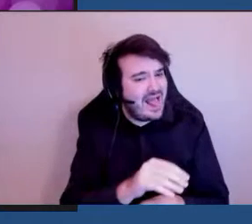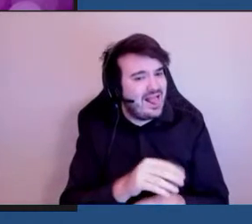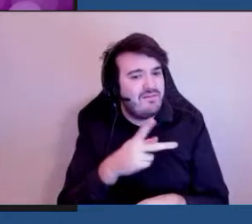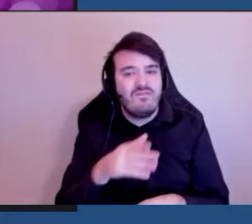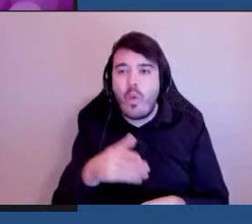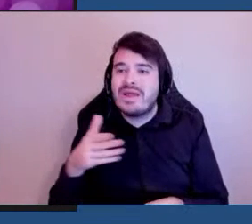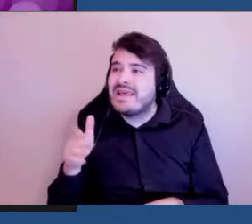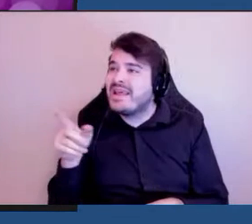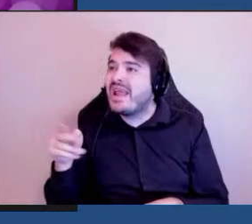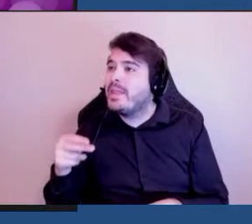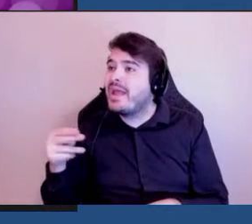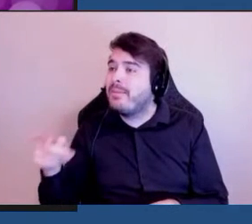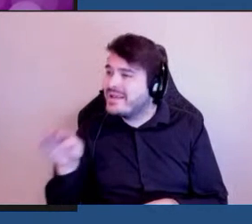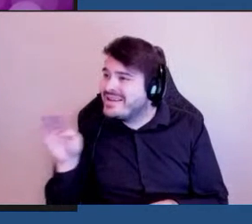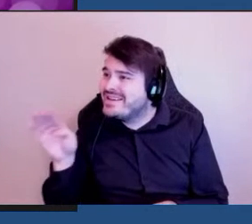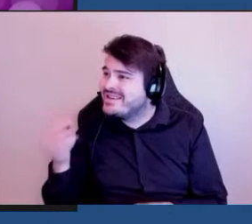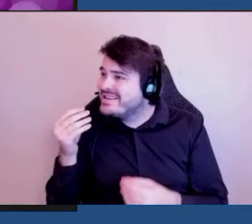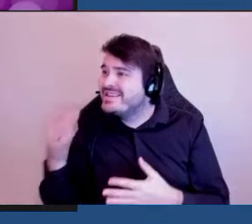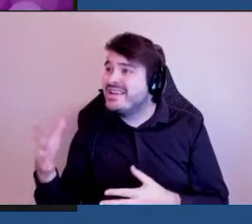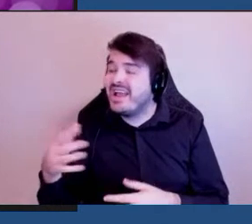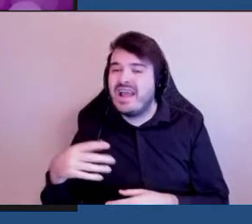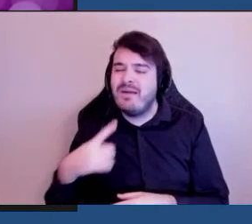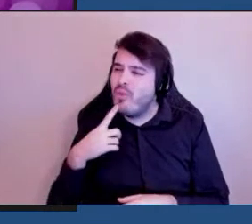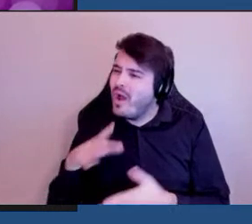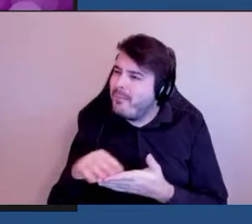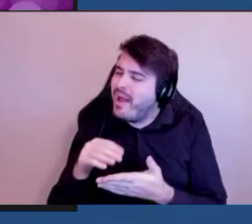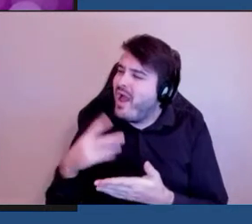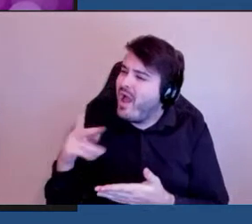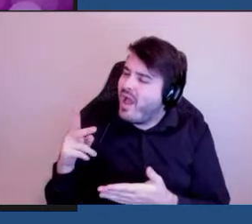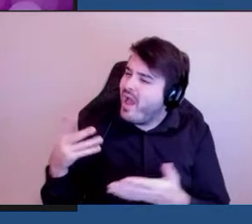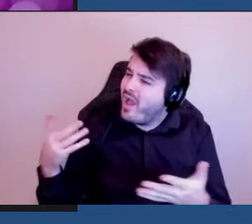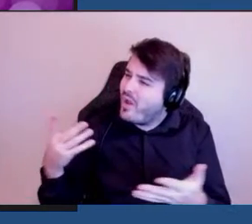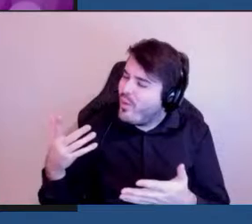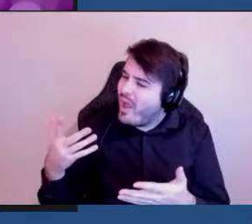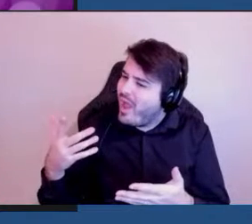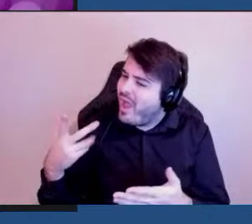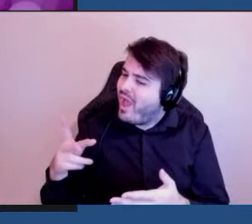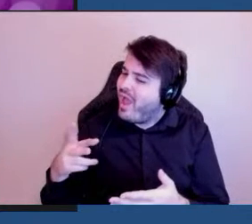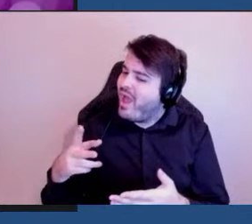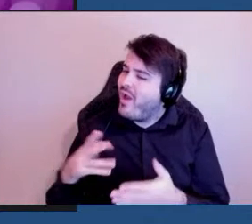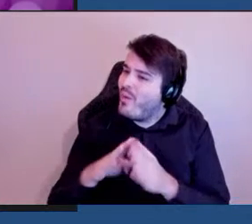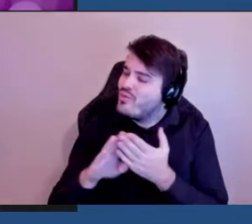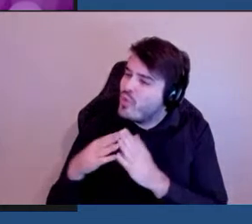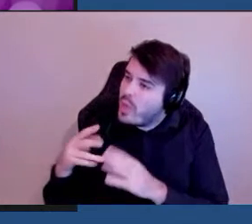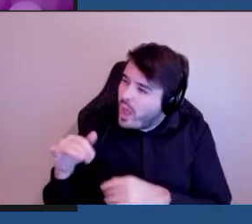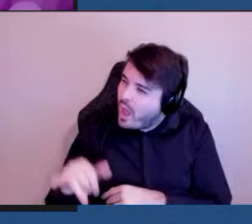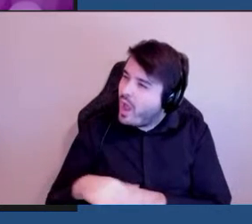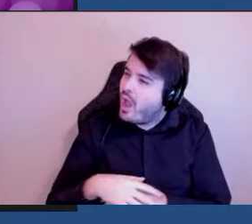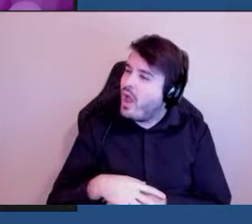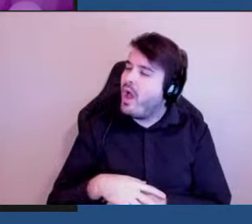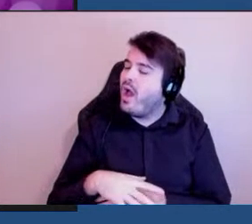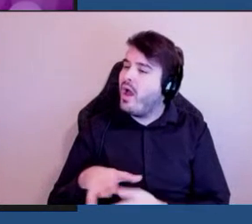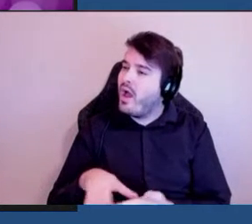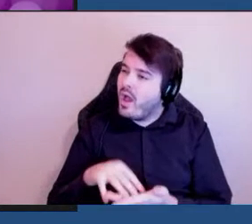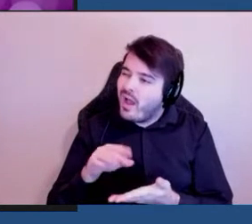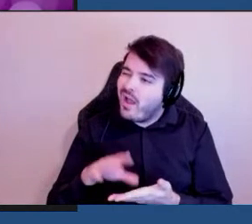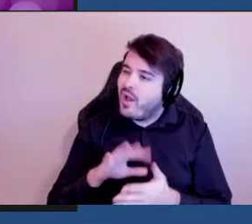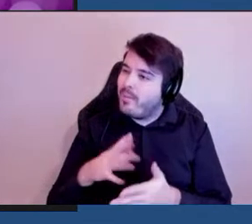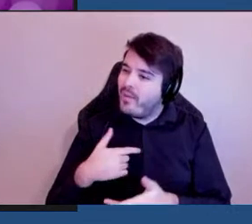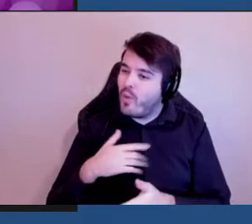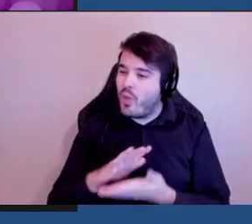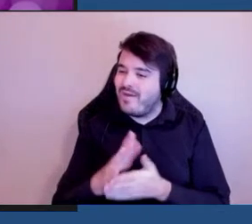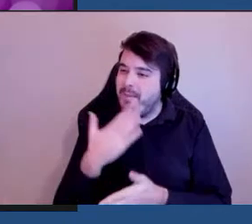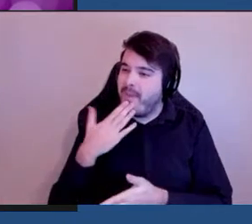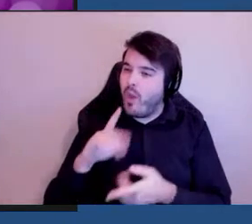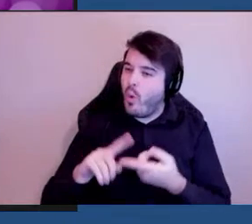voisins handicapés pour apprendre un peu plus sur leur communauté et d'apprendre comment vous pouvez être un meilleur allié